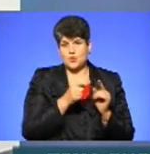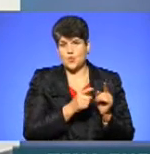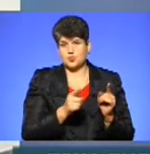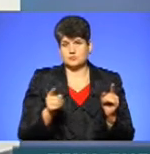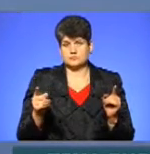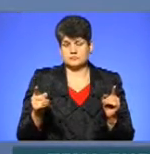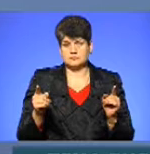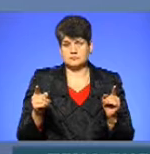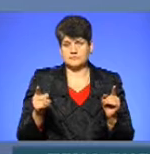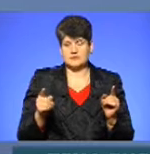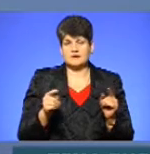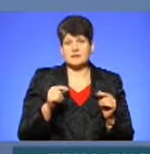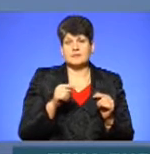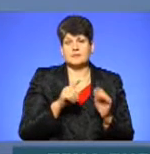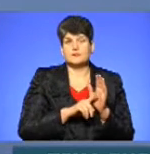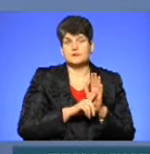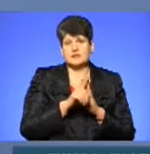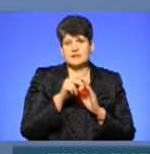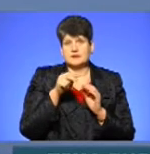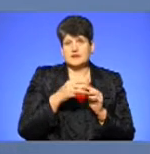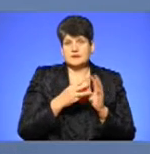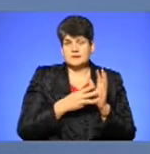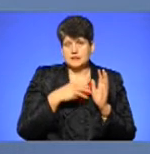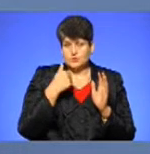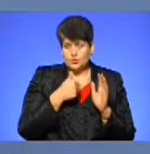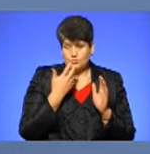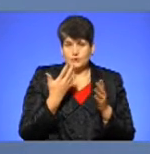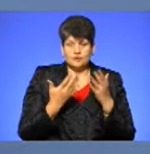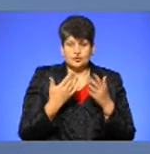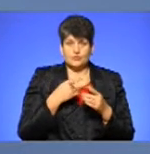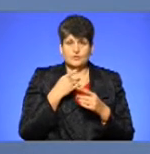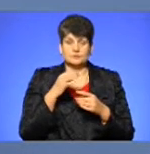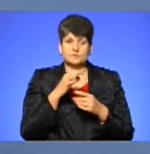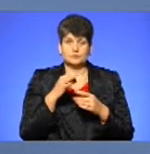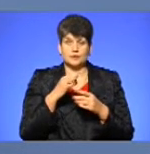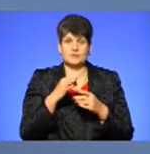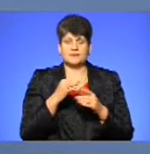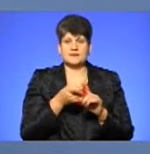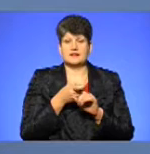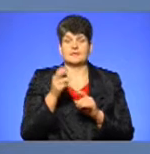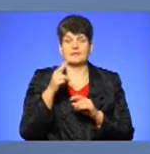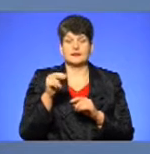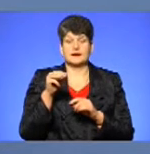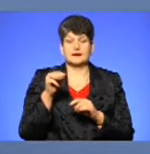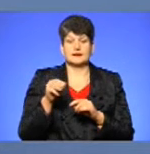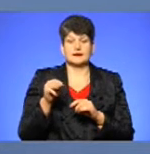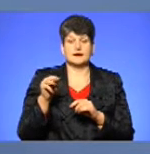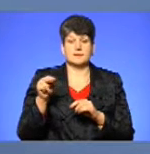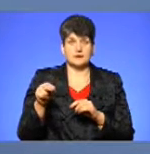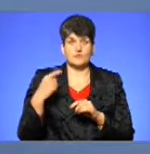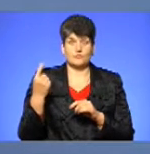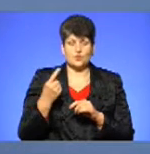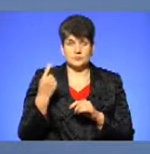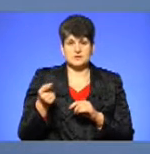З 2018 року, якщо брати статистику стосовно ДТП по області